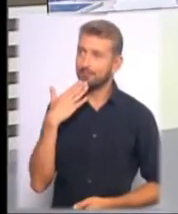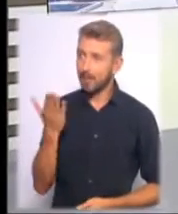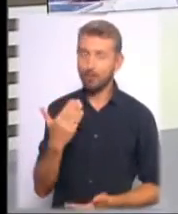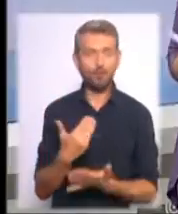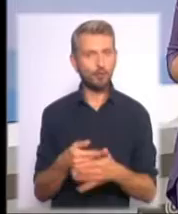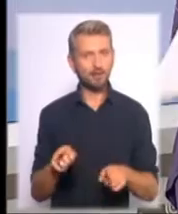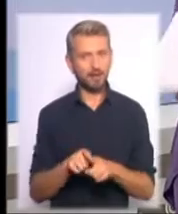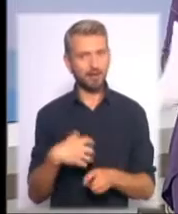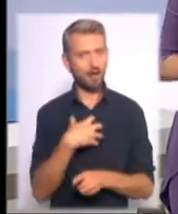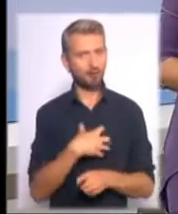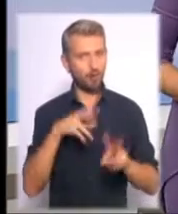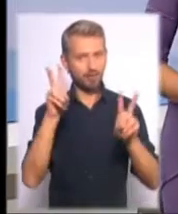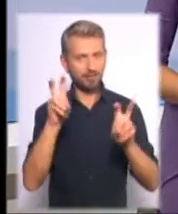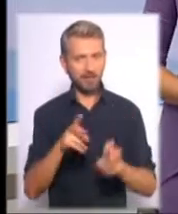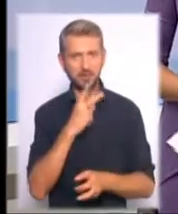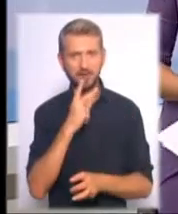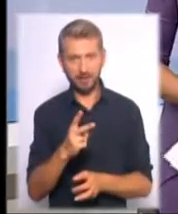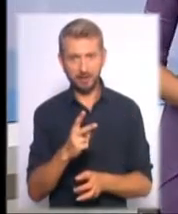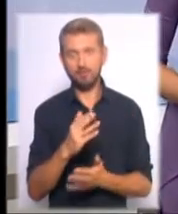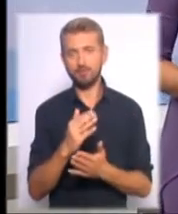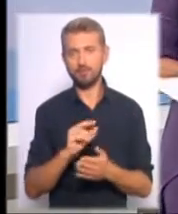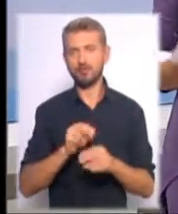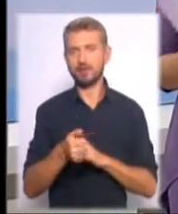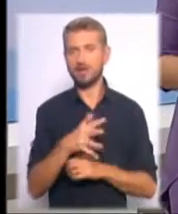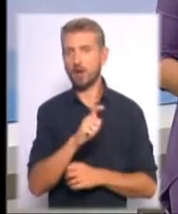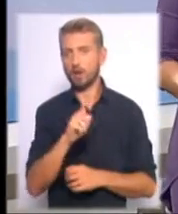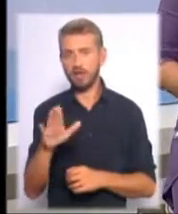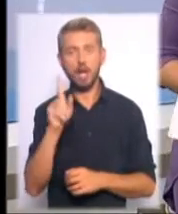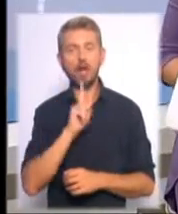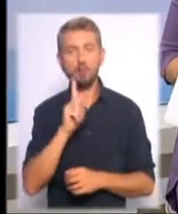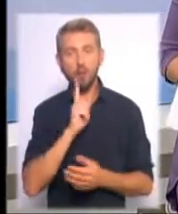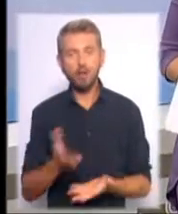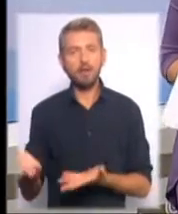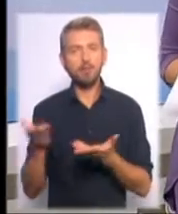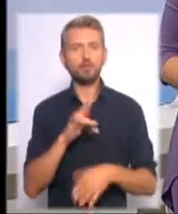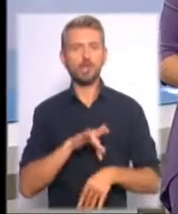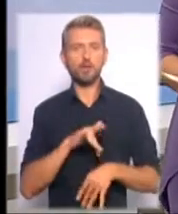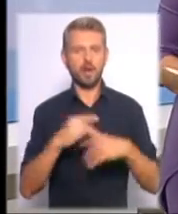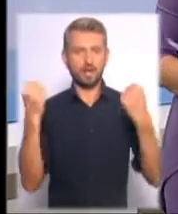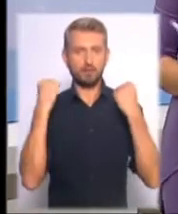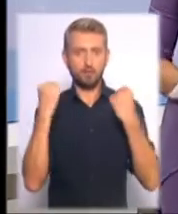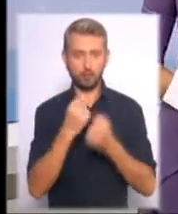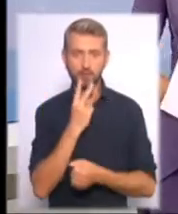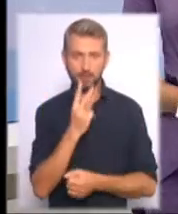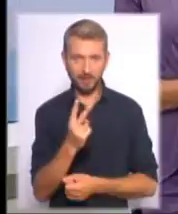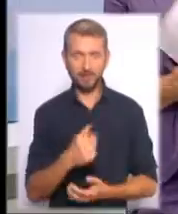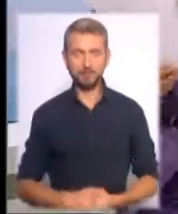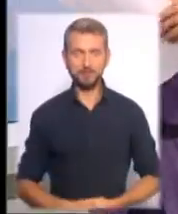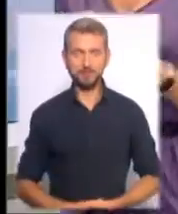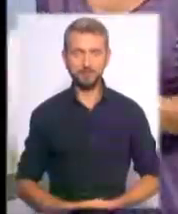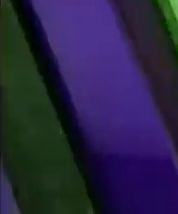такі актуальні, як завжди, теми. Дивіться в столиці вже за кілька хвилин. Поки ж запрошую до екранів шанувальників спорту. Зустрічайте, Руслана Сєріна.